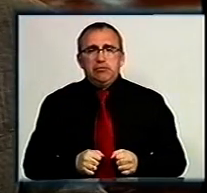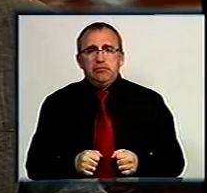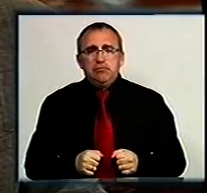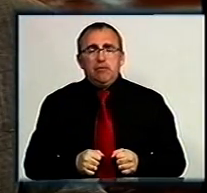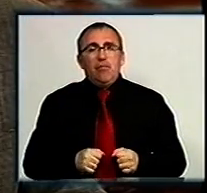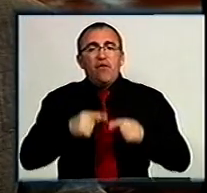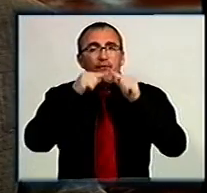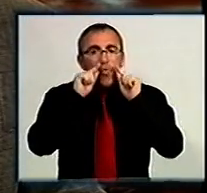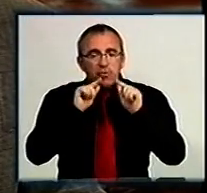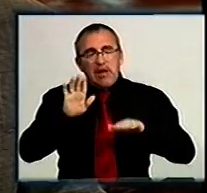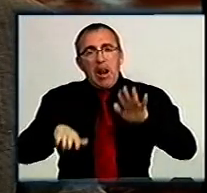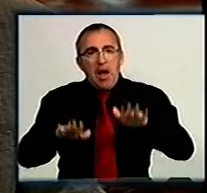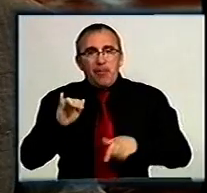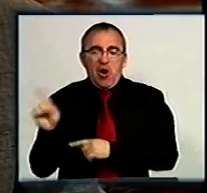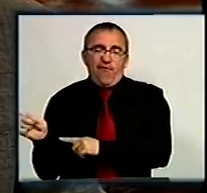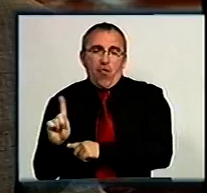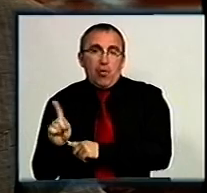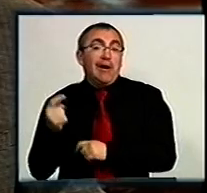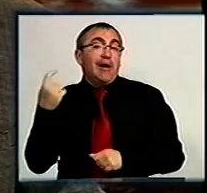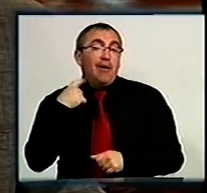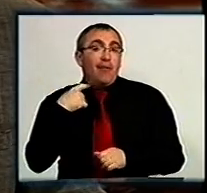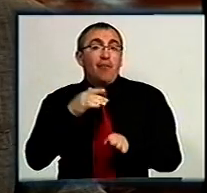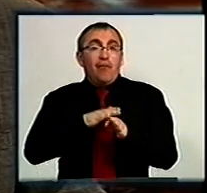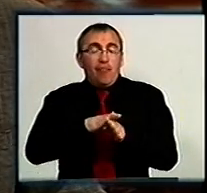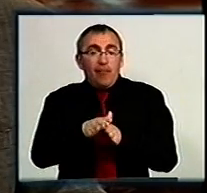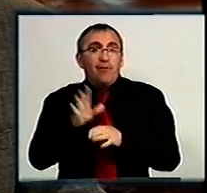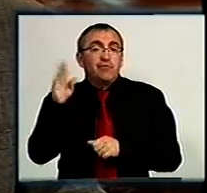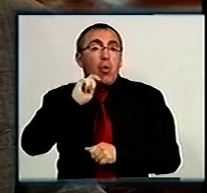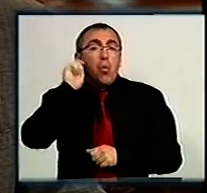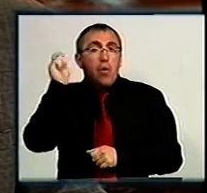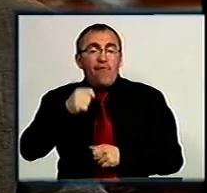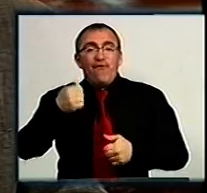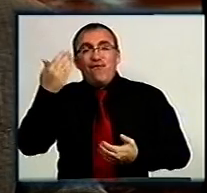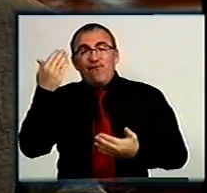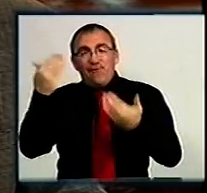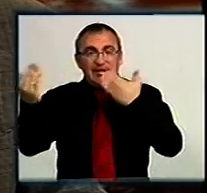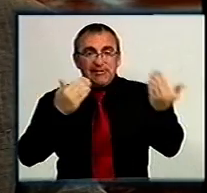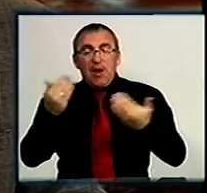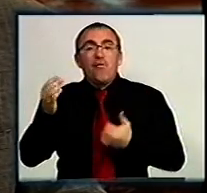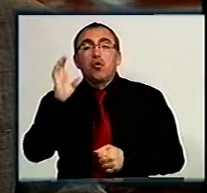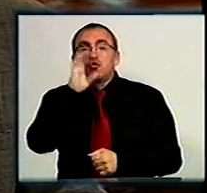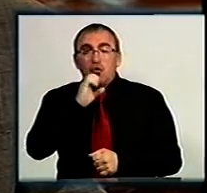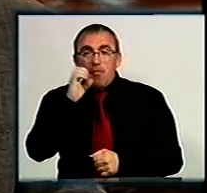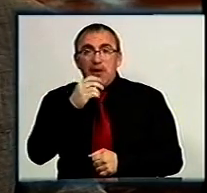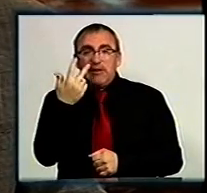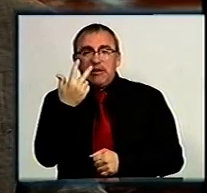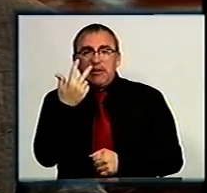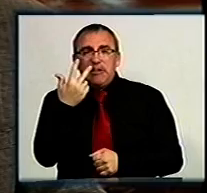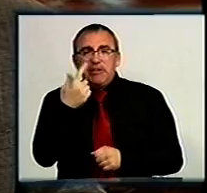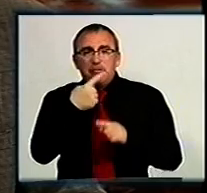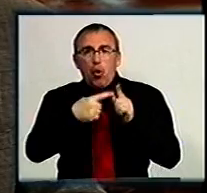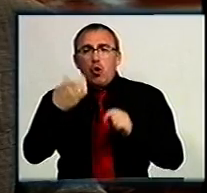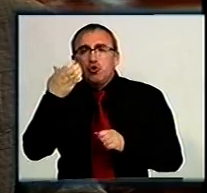Вуса, лапи та хвости. У Кіровограді пройшла всеукраїнська виставка собак. На неї з'їхалися три з половиною сотні